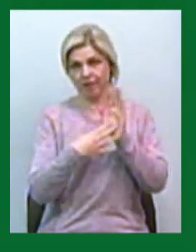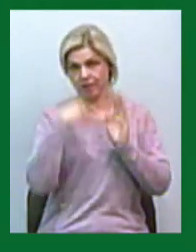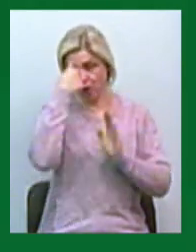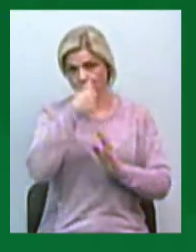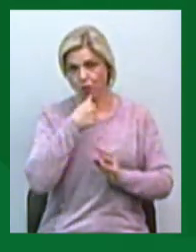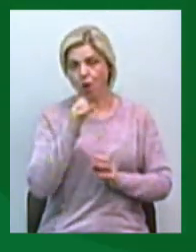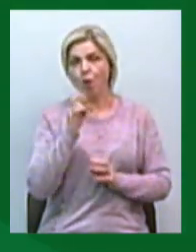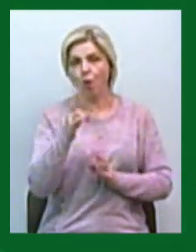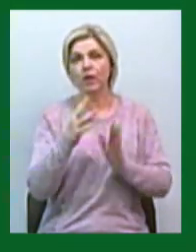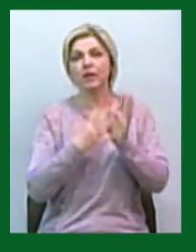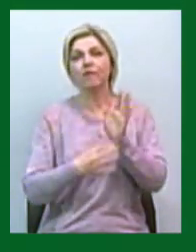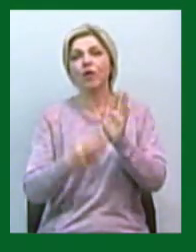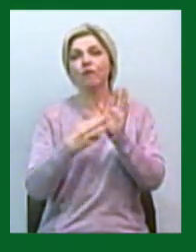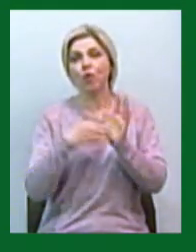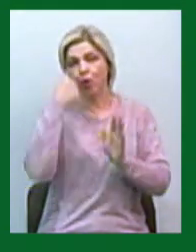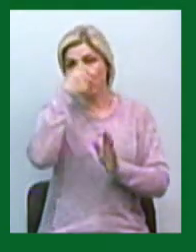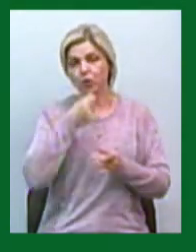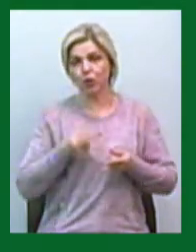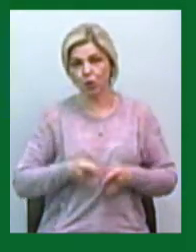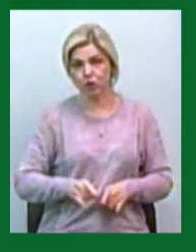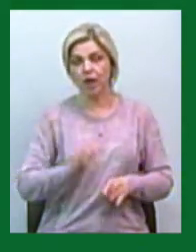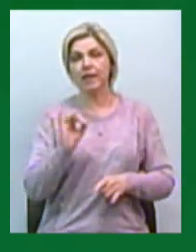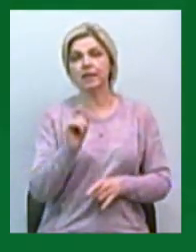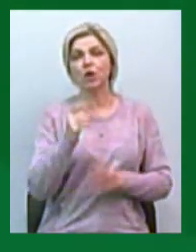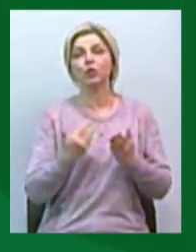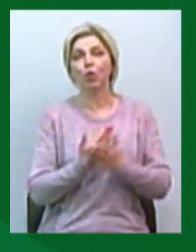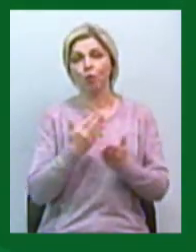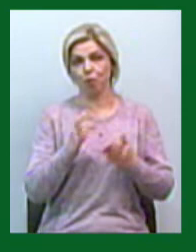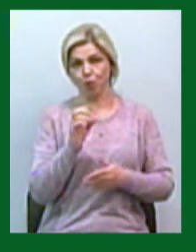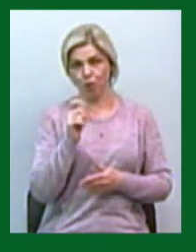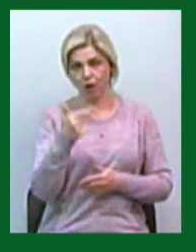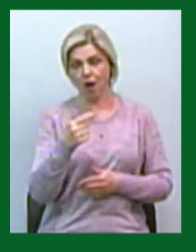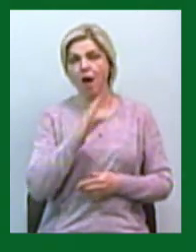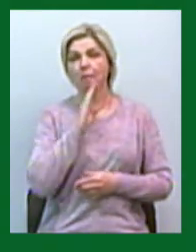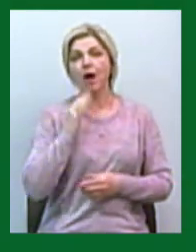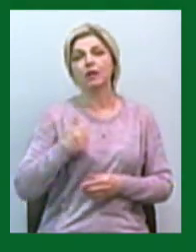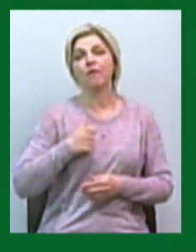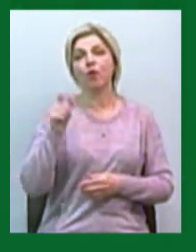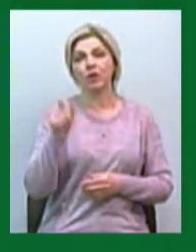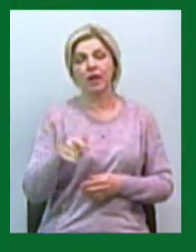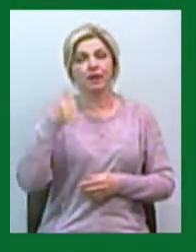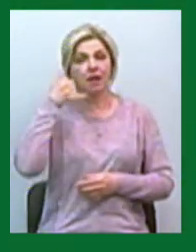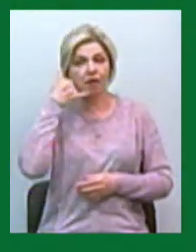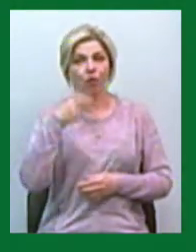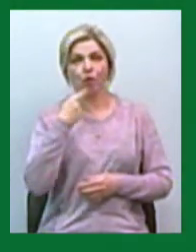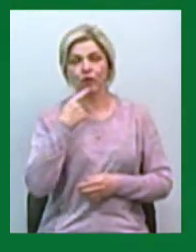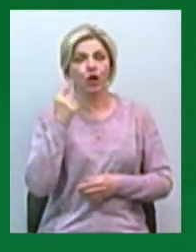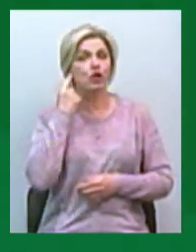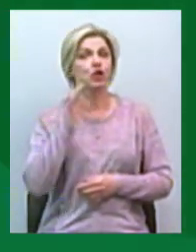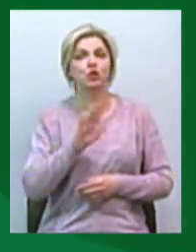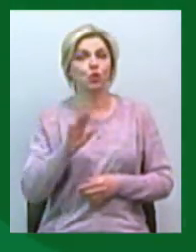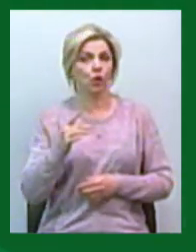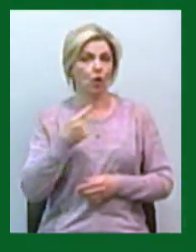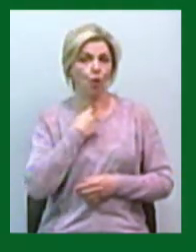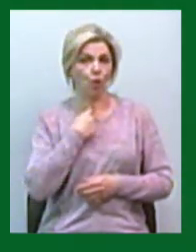1998-го року народження з Нового Бугу. Матір військового Ольга Гриненко телефоном каже, не чула голос